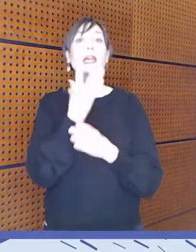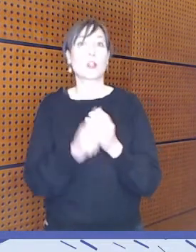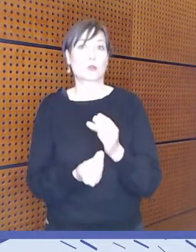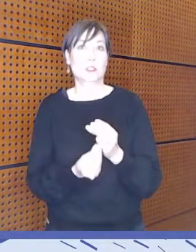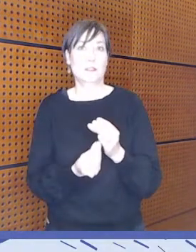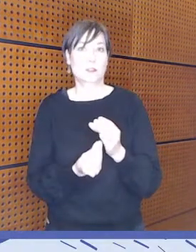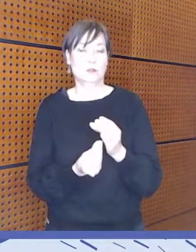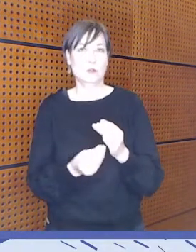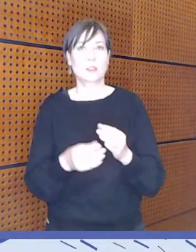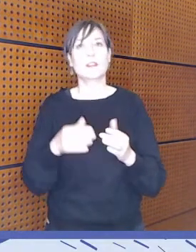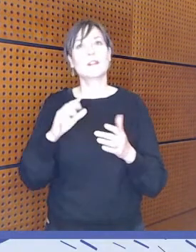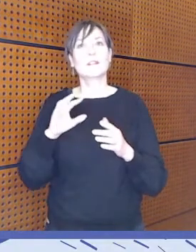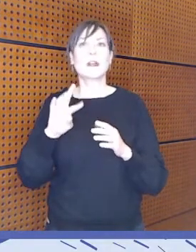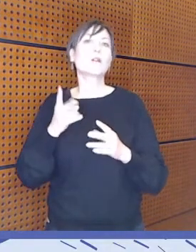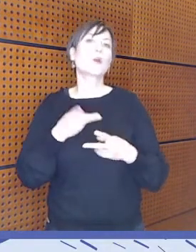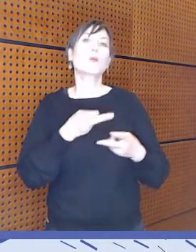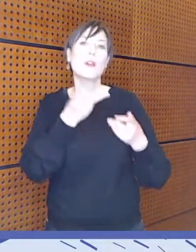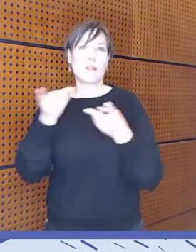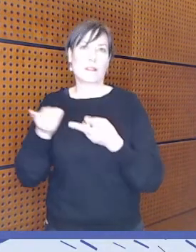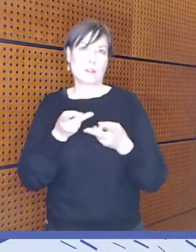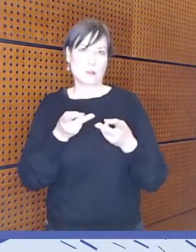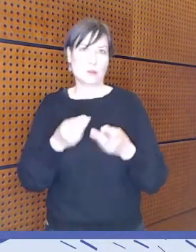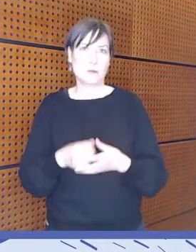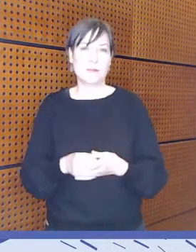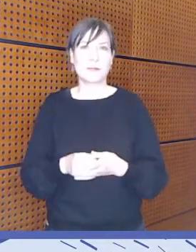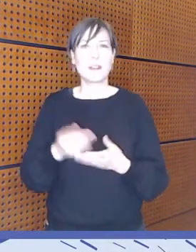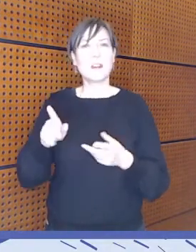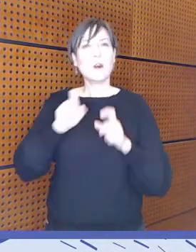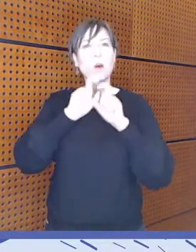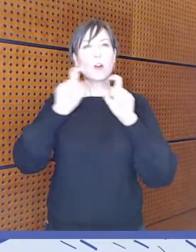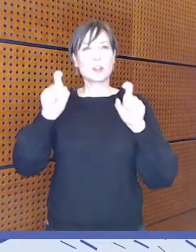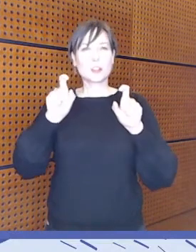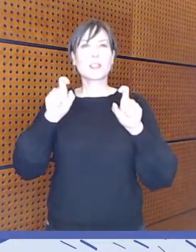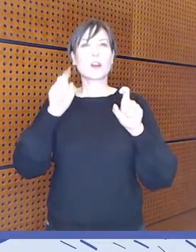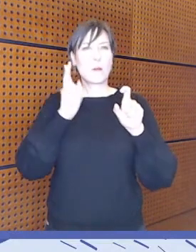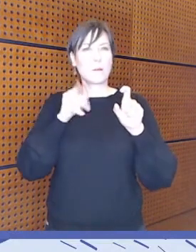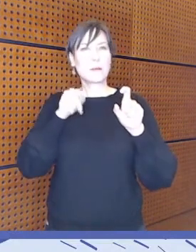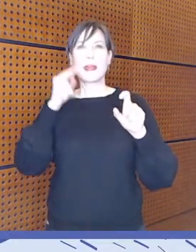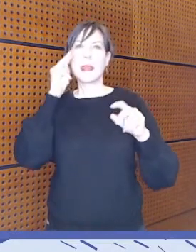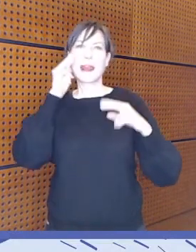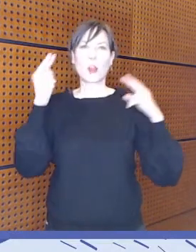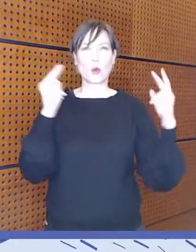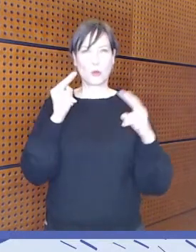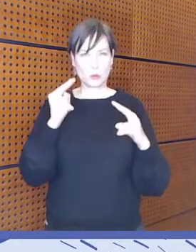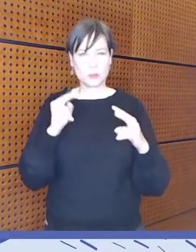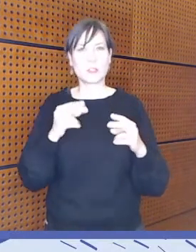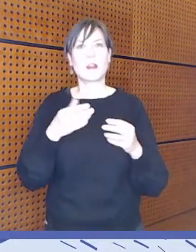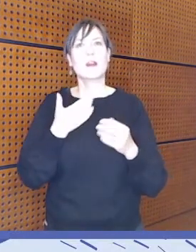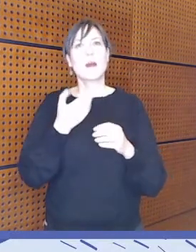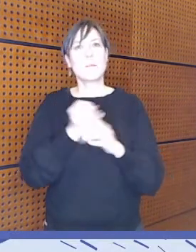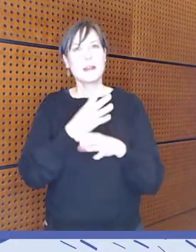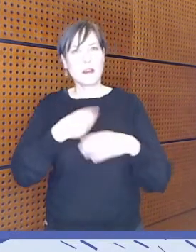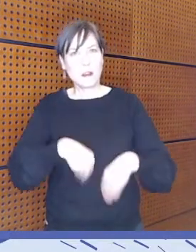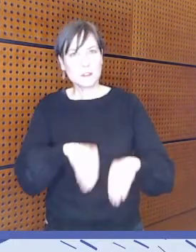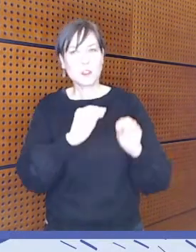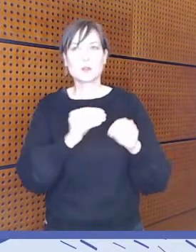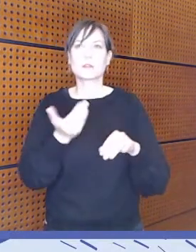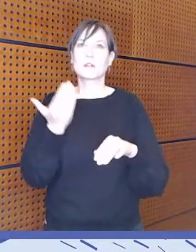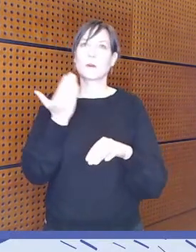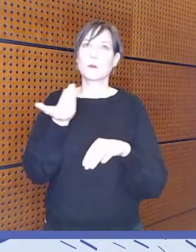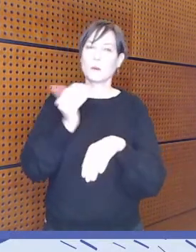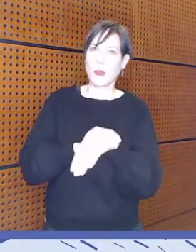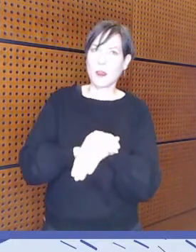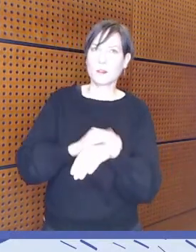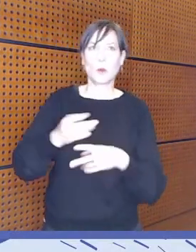yhdenvertaisuus. Meidän otsiko tässä on tosiaan näkökulmia mediakasvatukseen, medialukutaitoihin ja yhdenvertaisuuteen. Ja